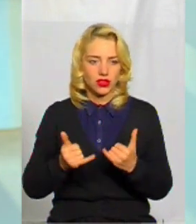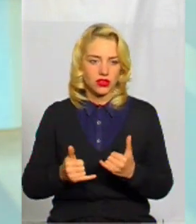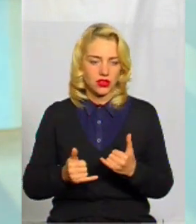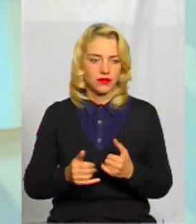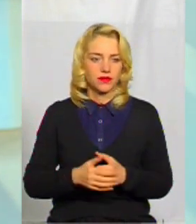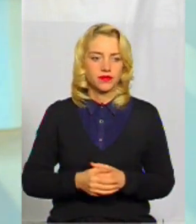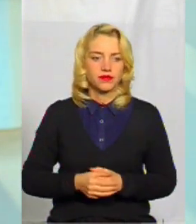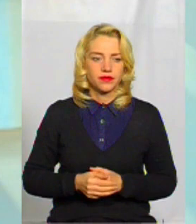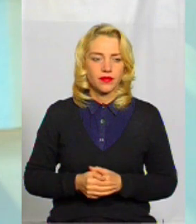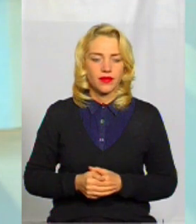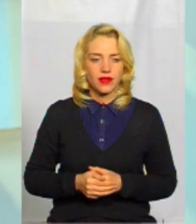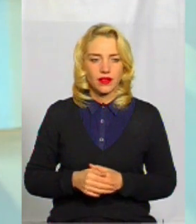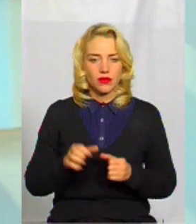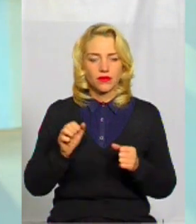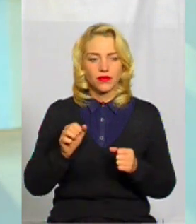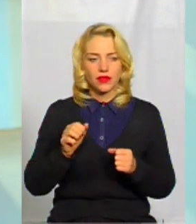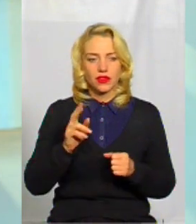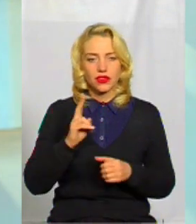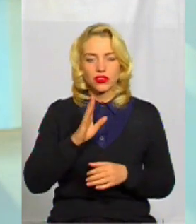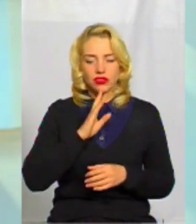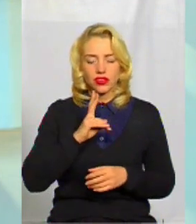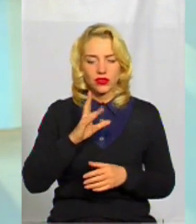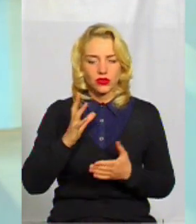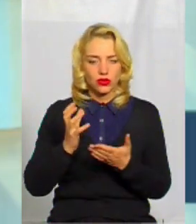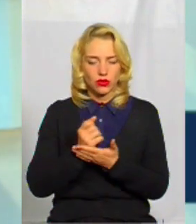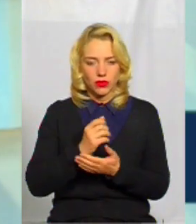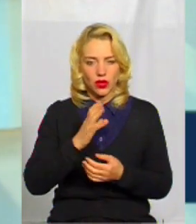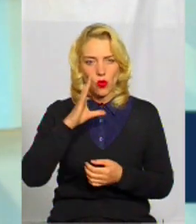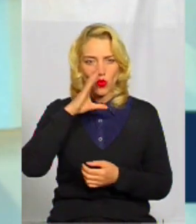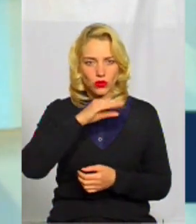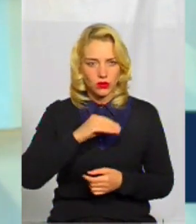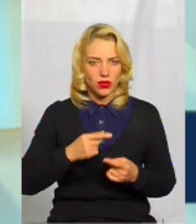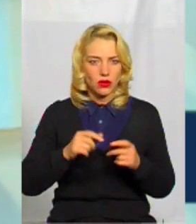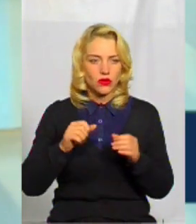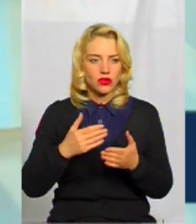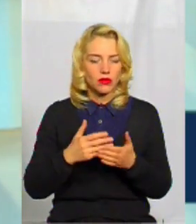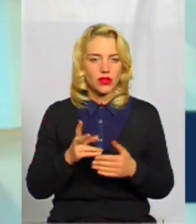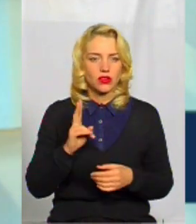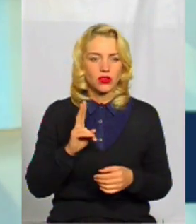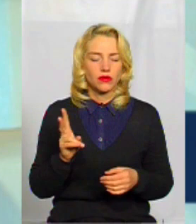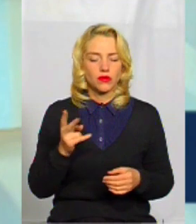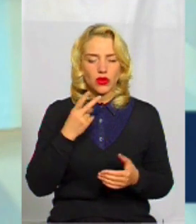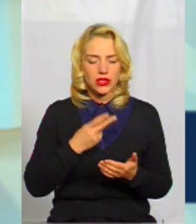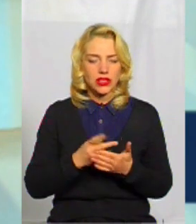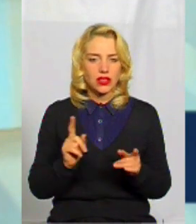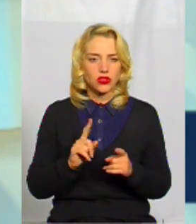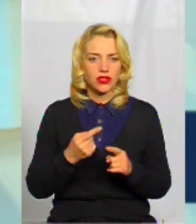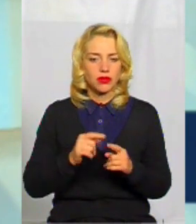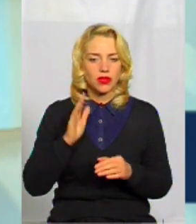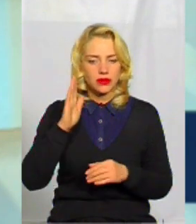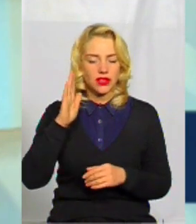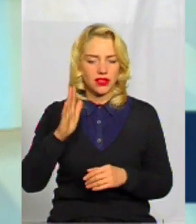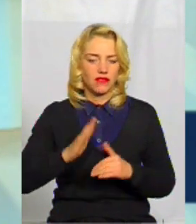STEM, які працюють жінки, які досягли успіху і можуть їх надихнути. Показати їм, що це дійсно перспективні